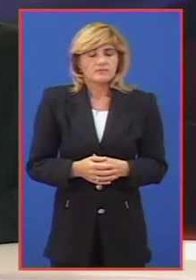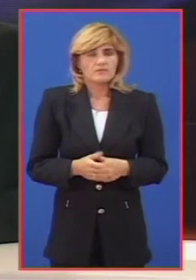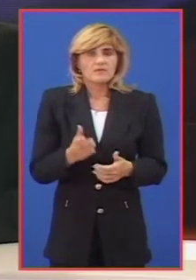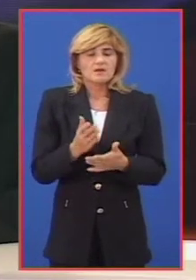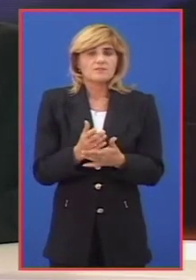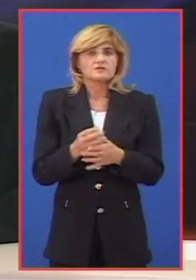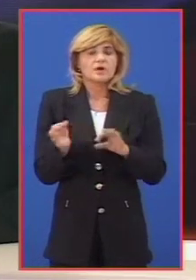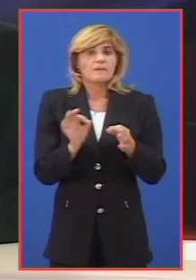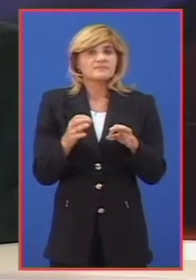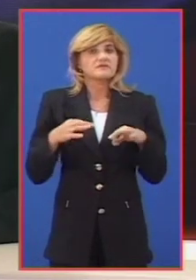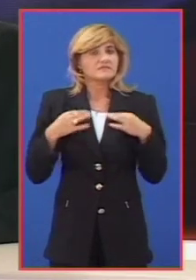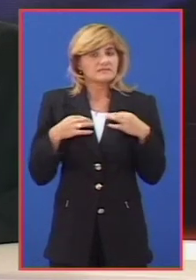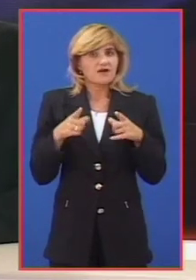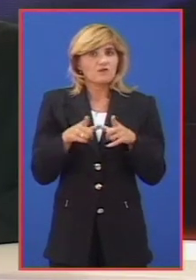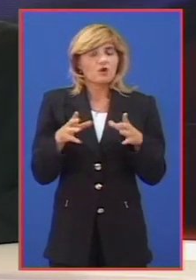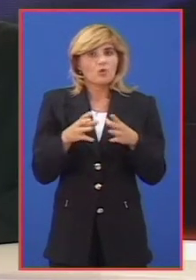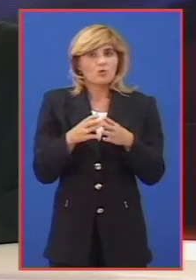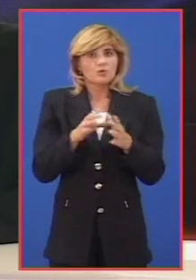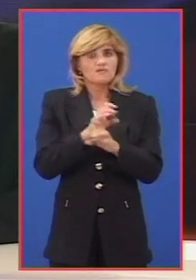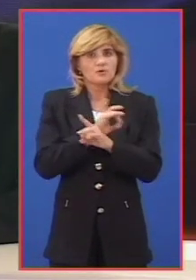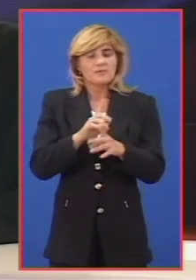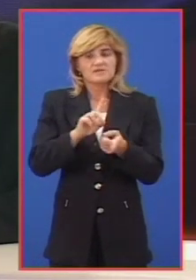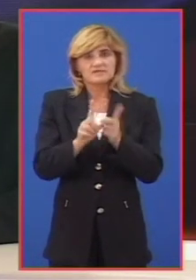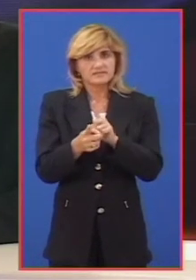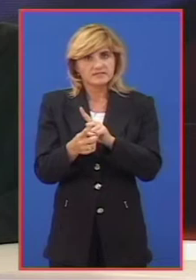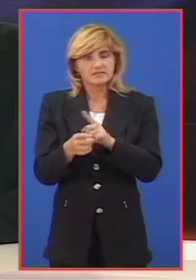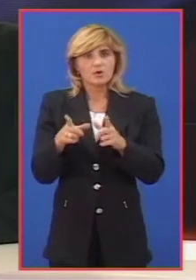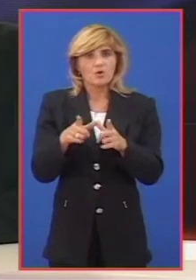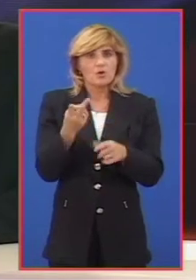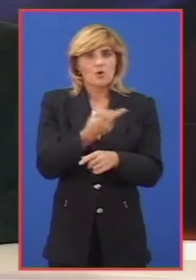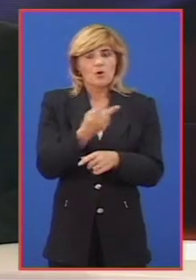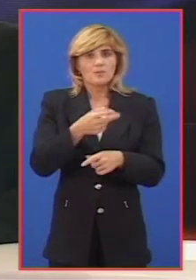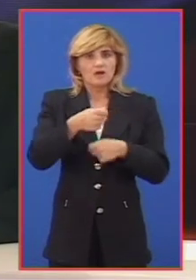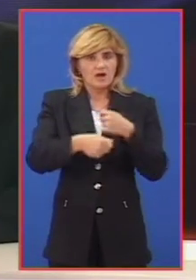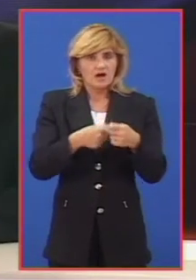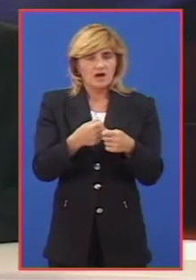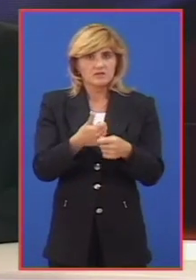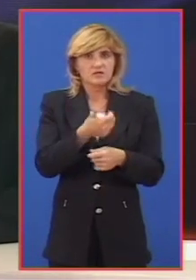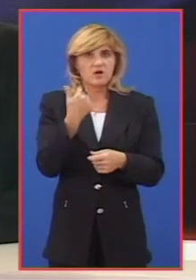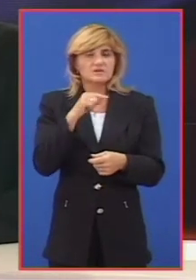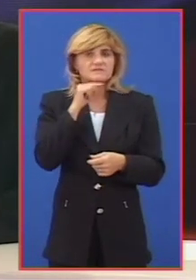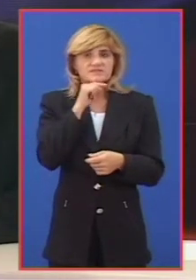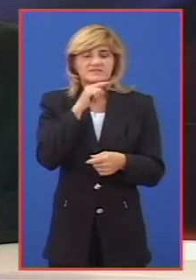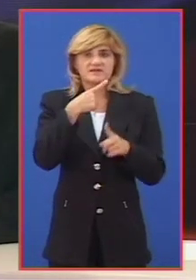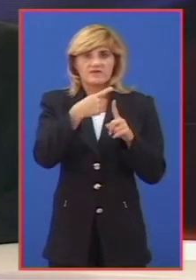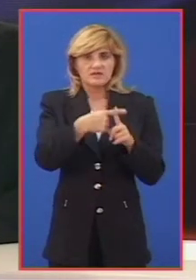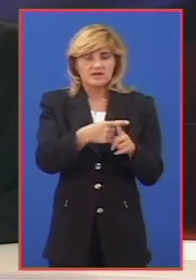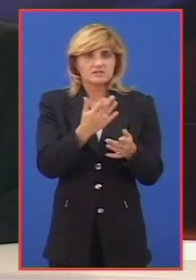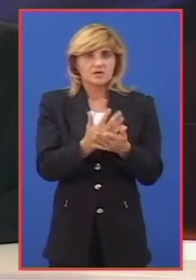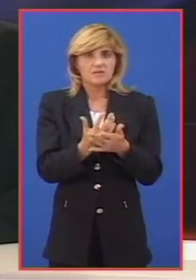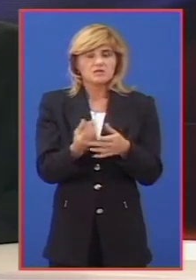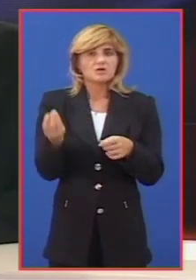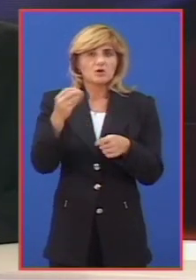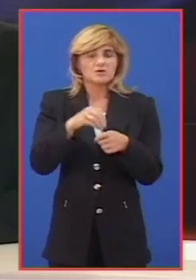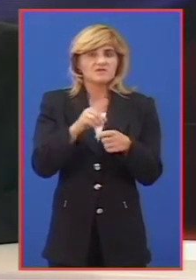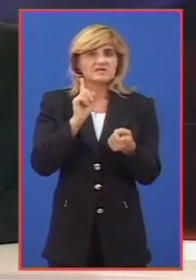bezbednost i zdravlje u društvu bez diskriminacije. U obe akcije, osim aktivista Crvenog Krista, učestvovać